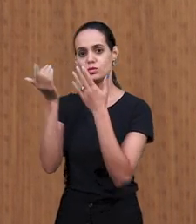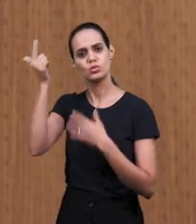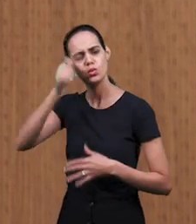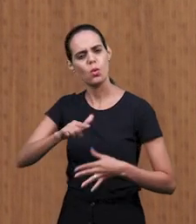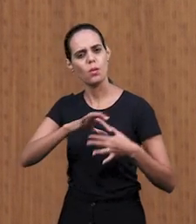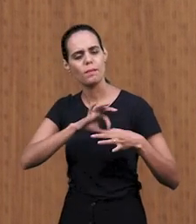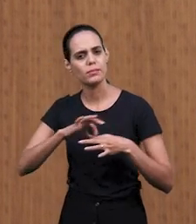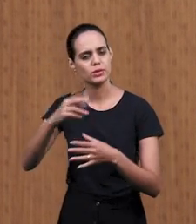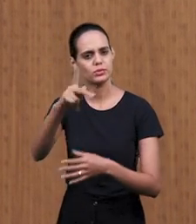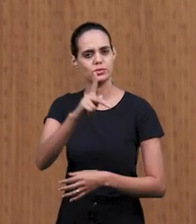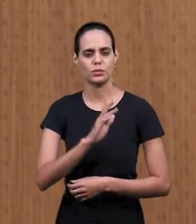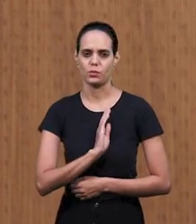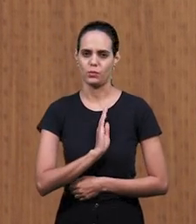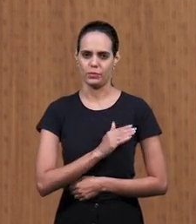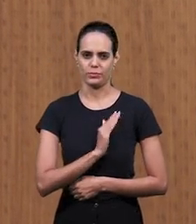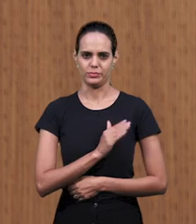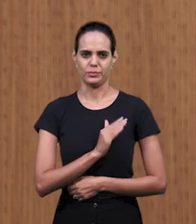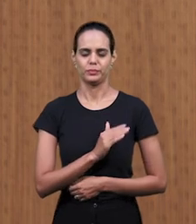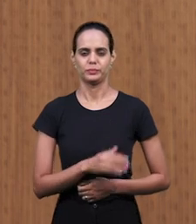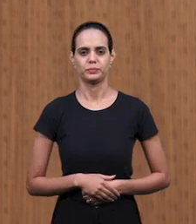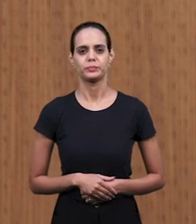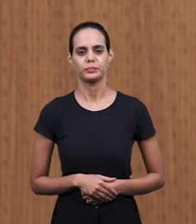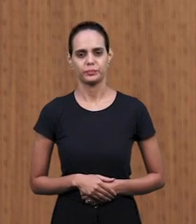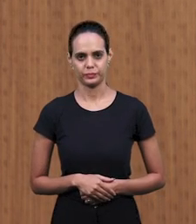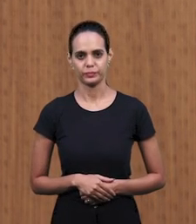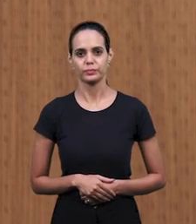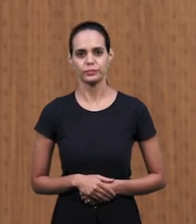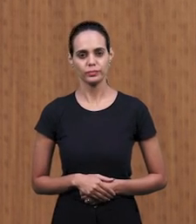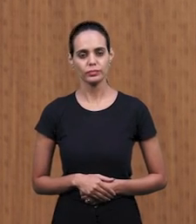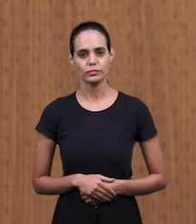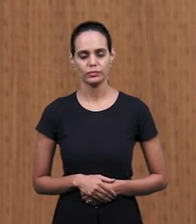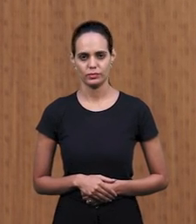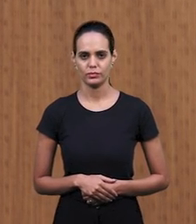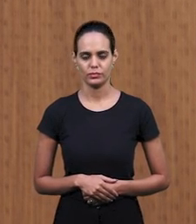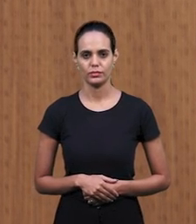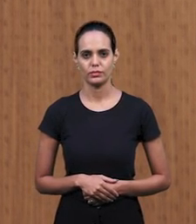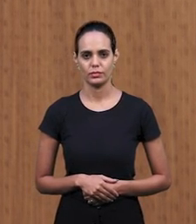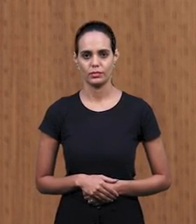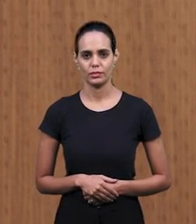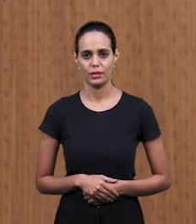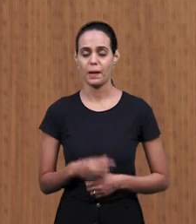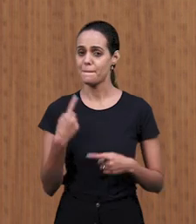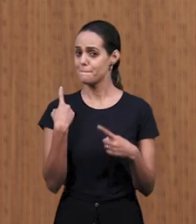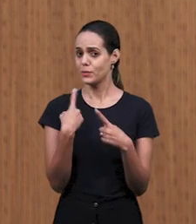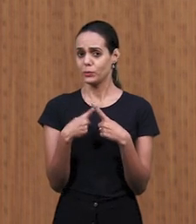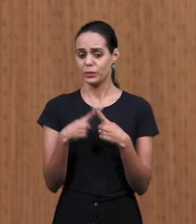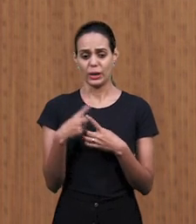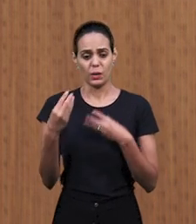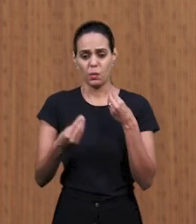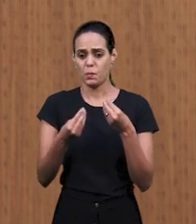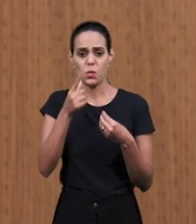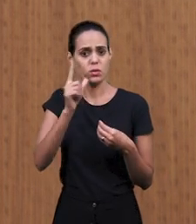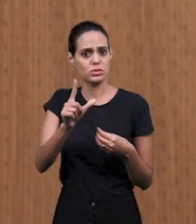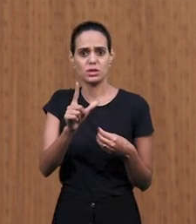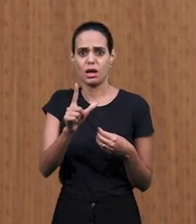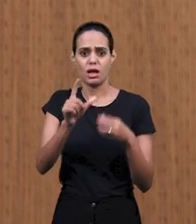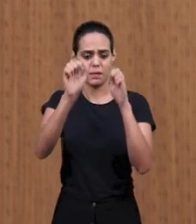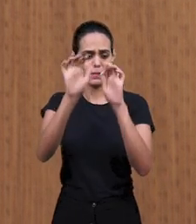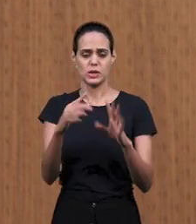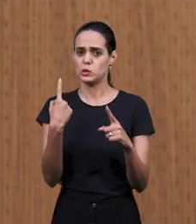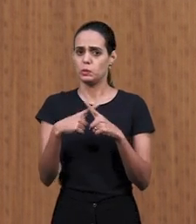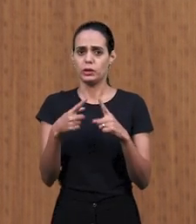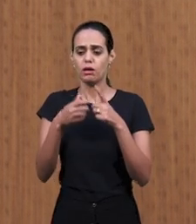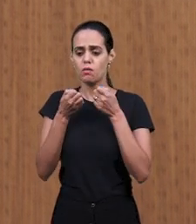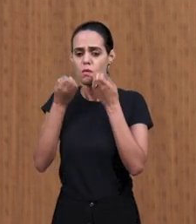в твоем сердце. как пастор Антонио Кайлз уже сказал, преграда для благословения в его